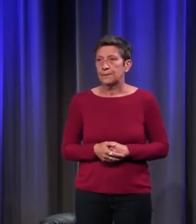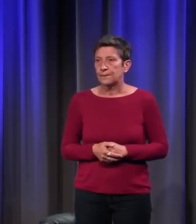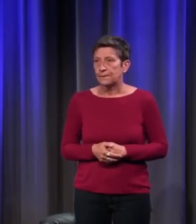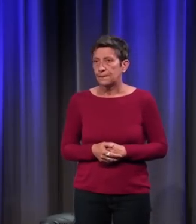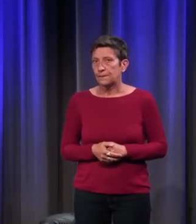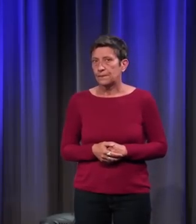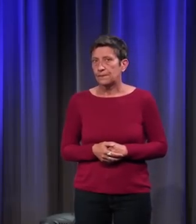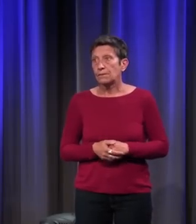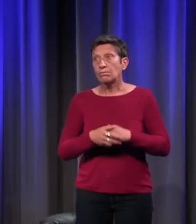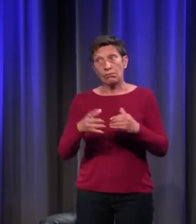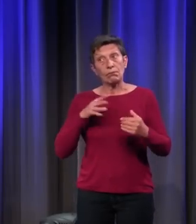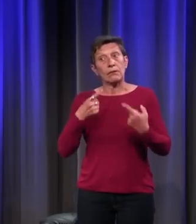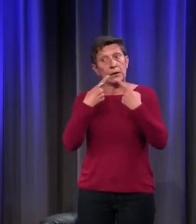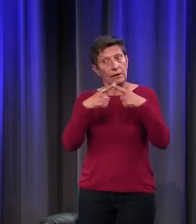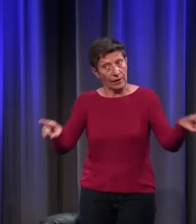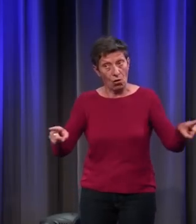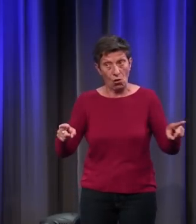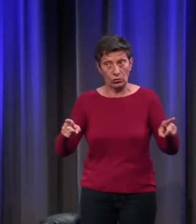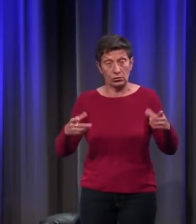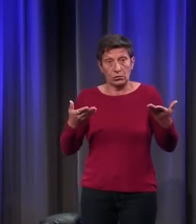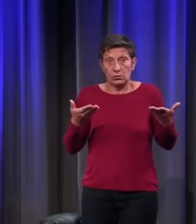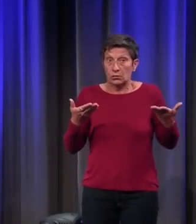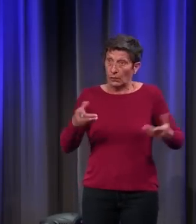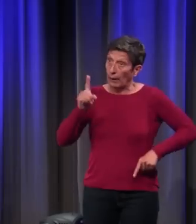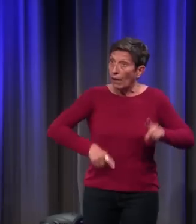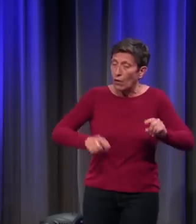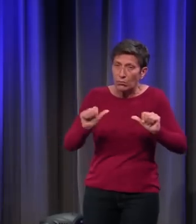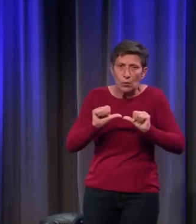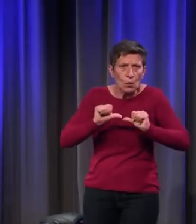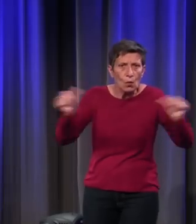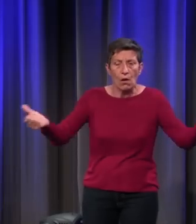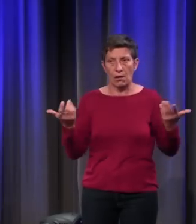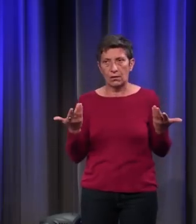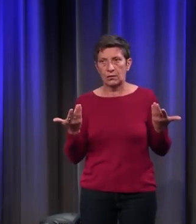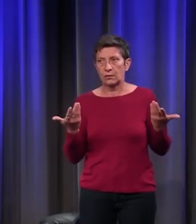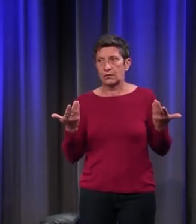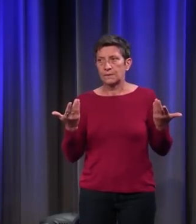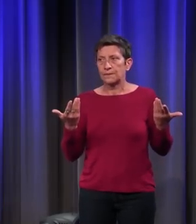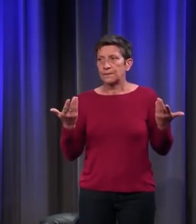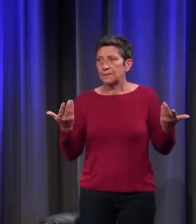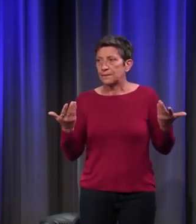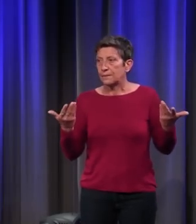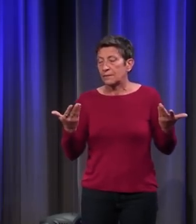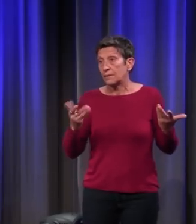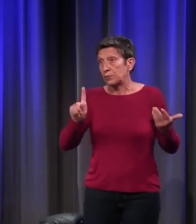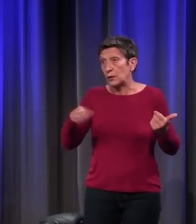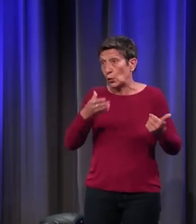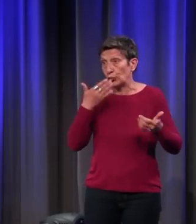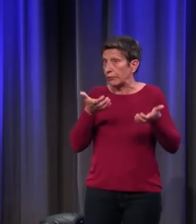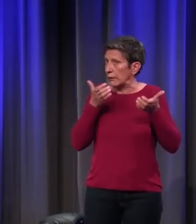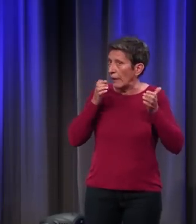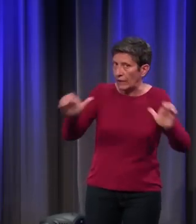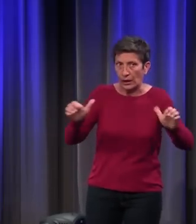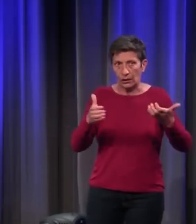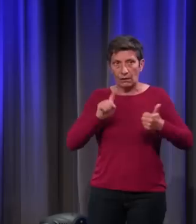Donc, des différences, parfois très grandes. qu'il faut éviter, contourner,